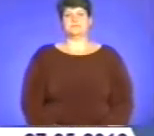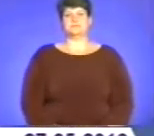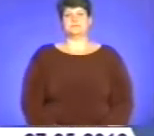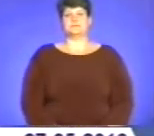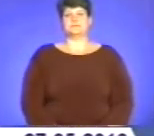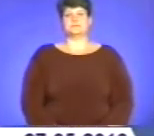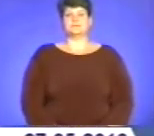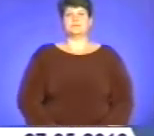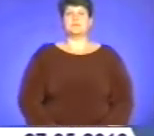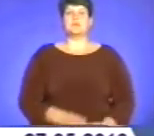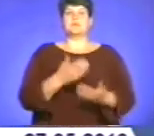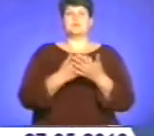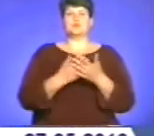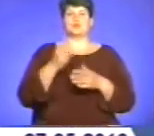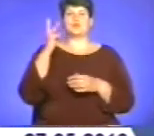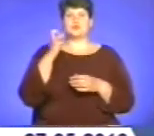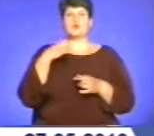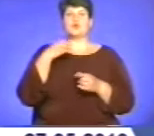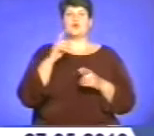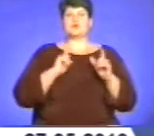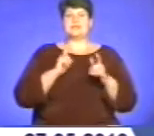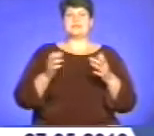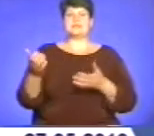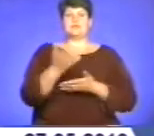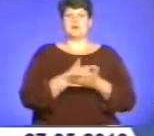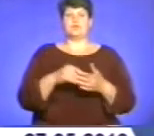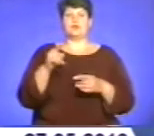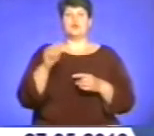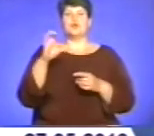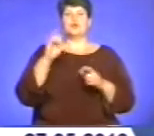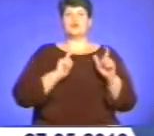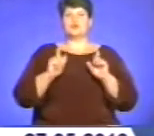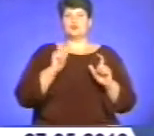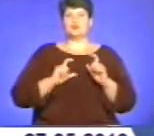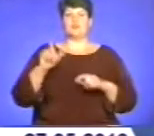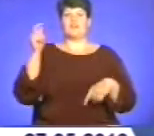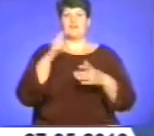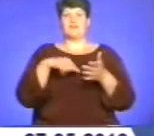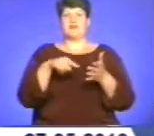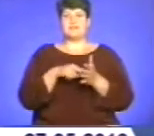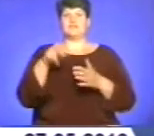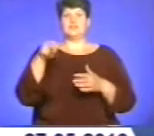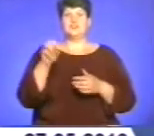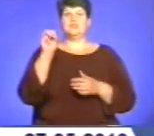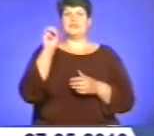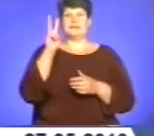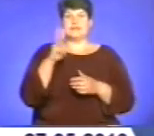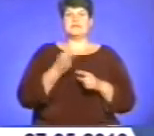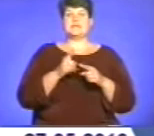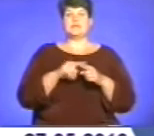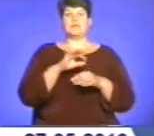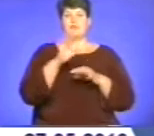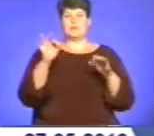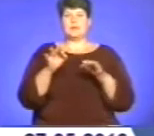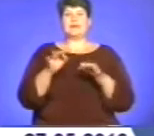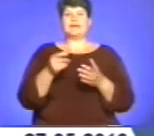Близько 300 студентів зібрав цими вихідними у Тернополі Студфест 2013. Відбувалося дійство в рамках проєкту «Тернопіль –